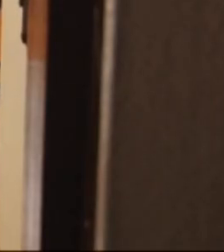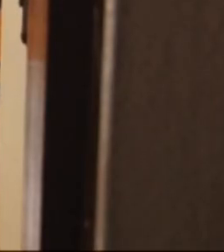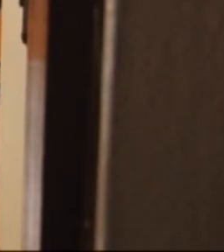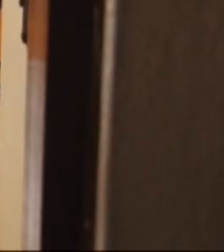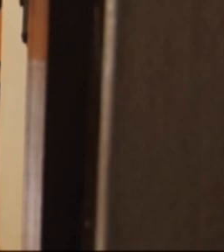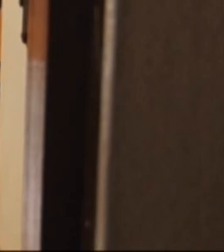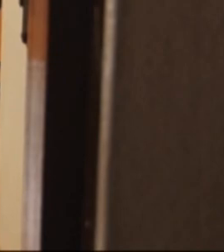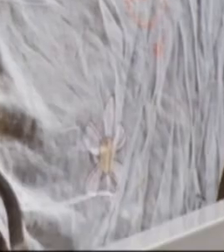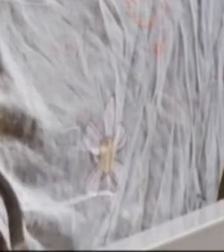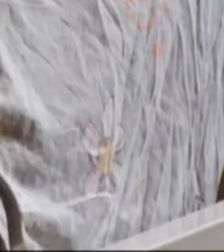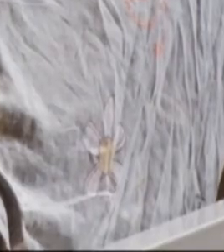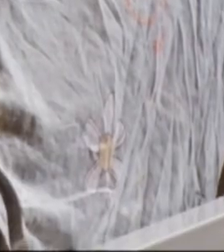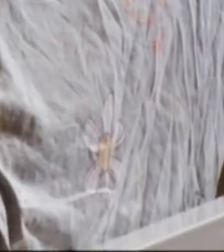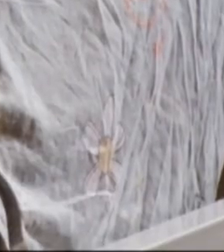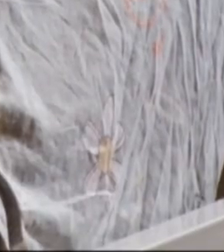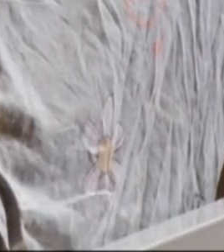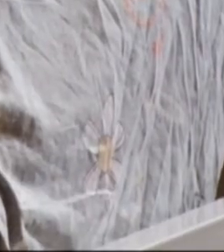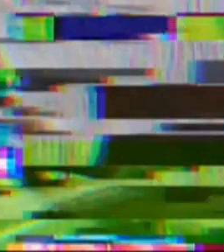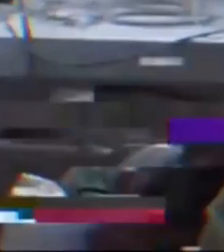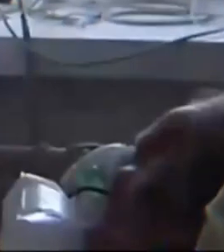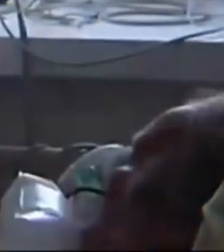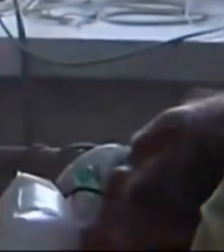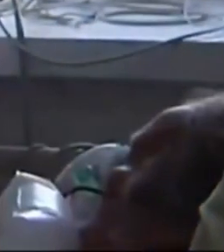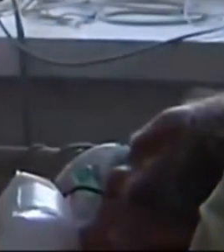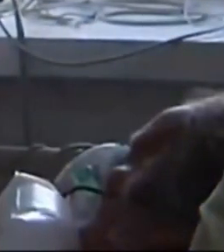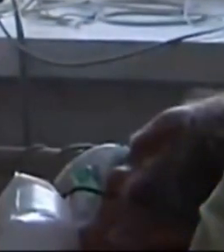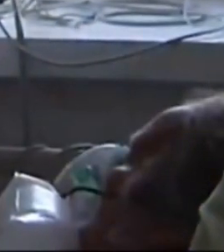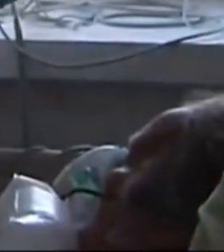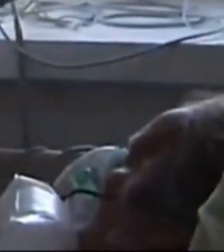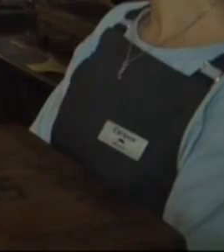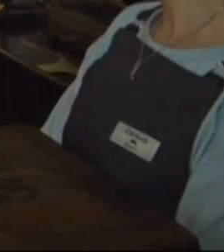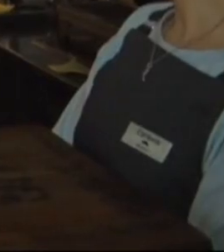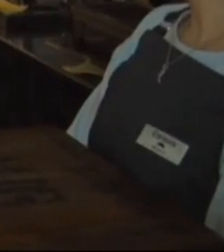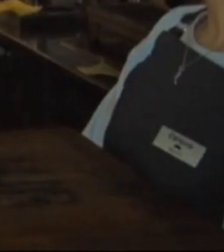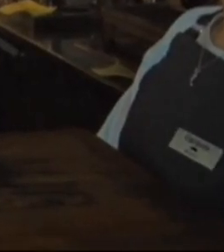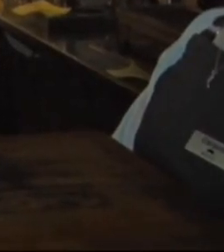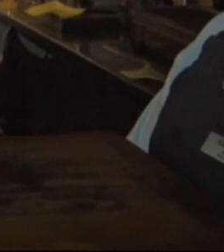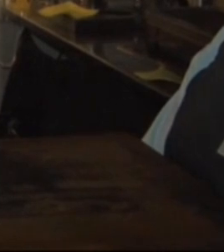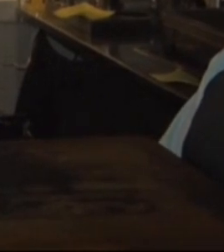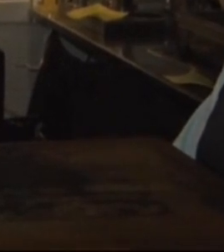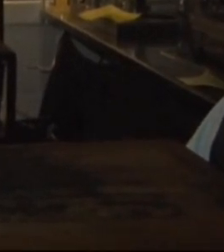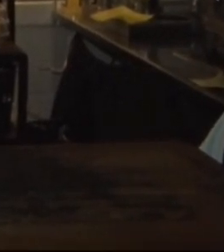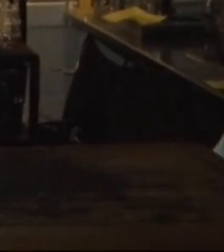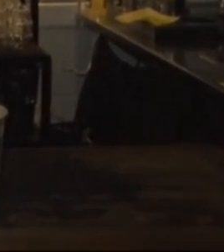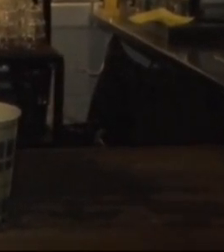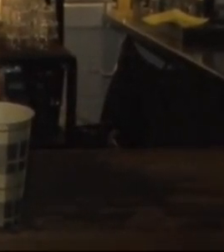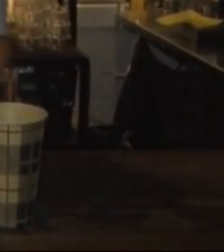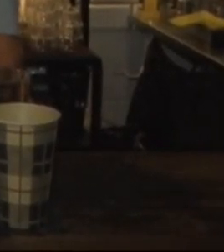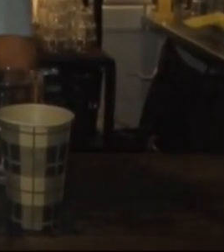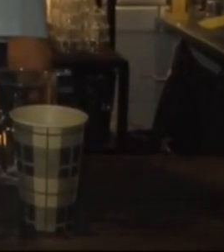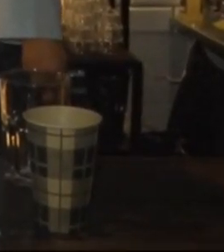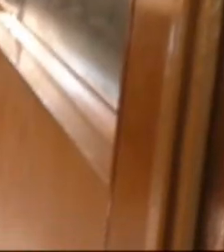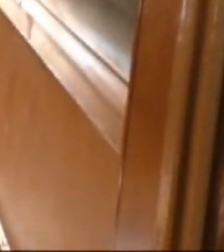Смертність від коронавірусу б'є рекорди. Щоб це зупинити, Волинь пішла у червону зону. Усім сферам життя знову доводиться